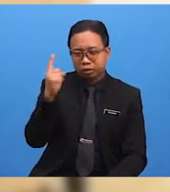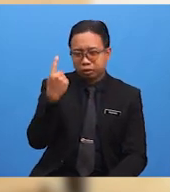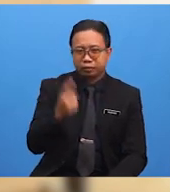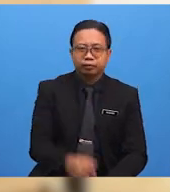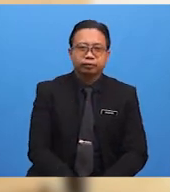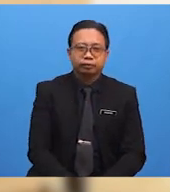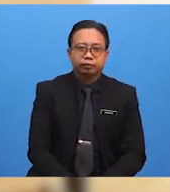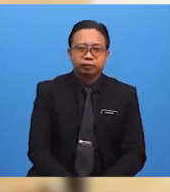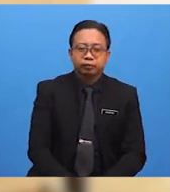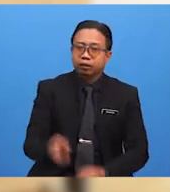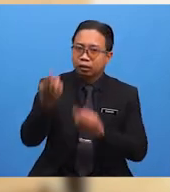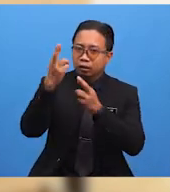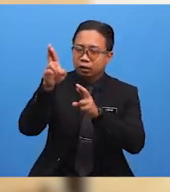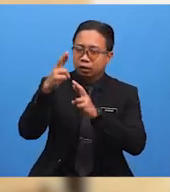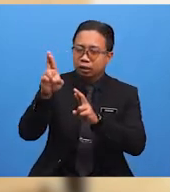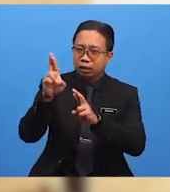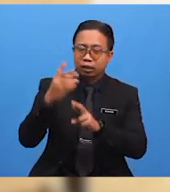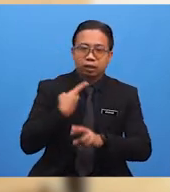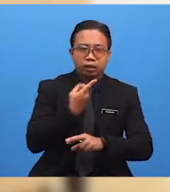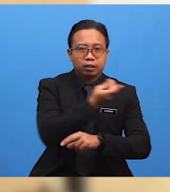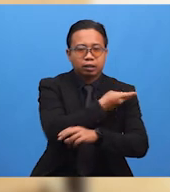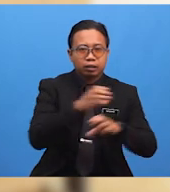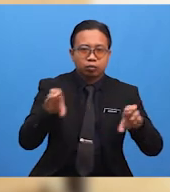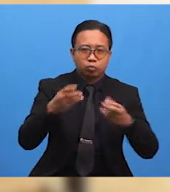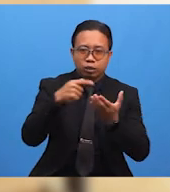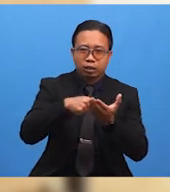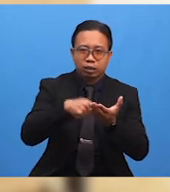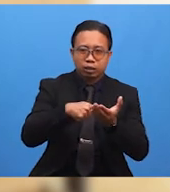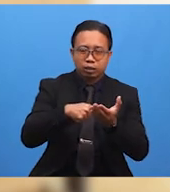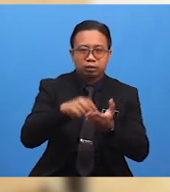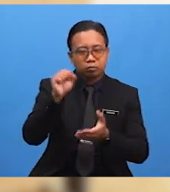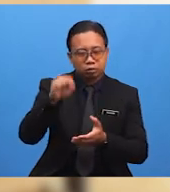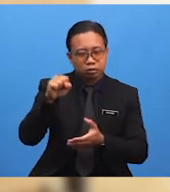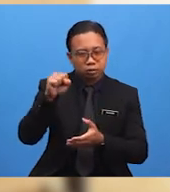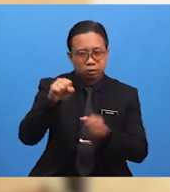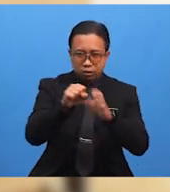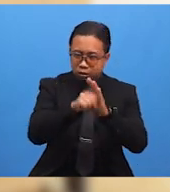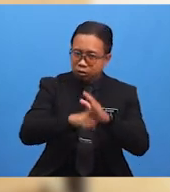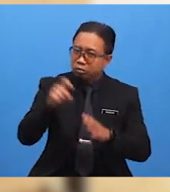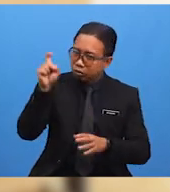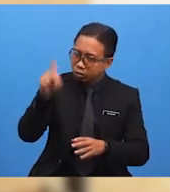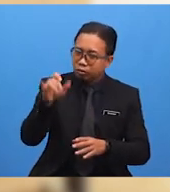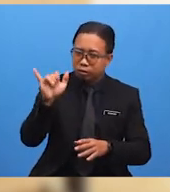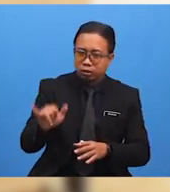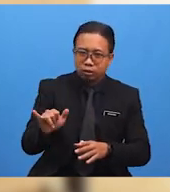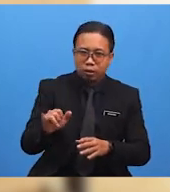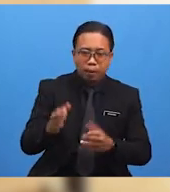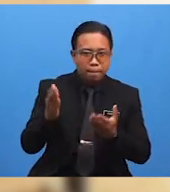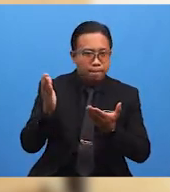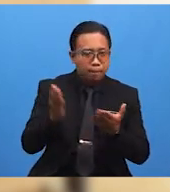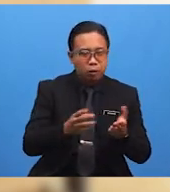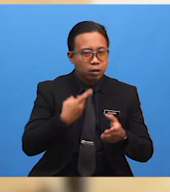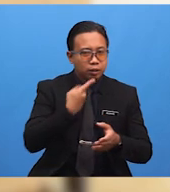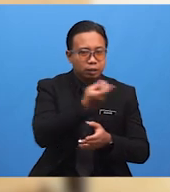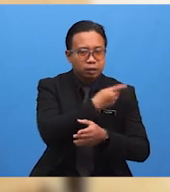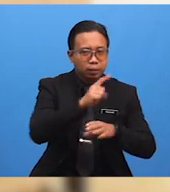Rehlah yang kita lakukan ini sepatutnya membawa kita kepada sifat